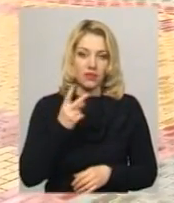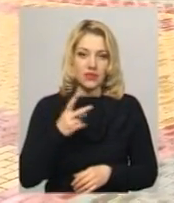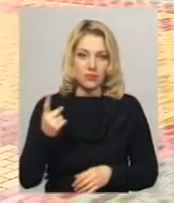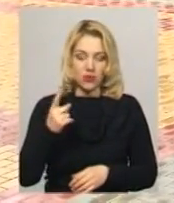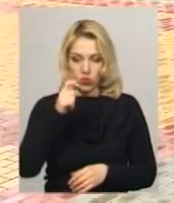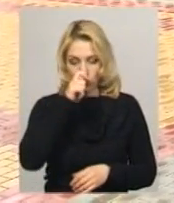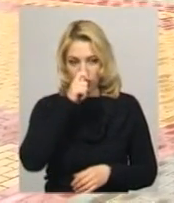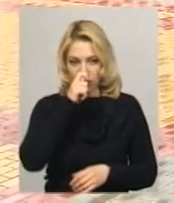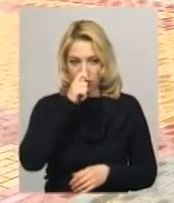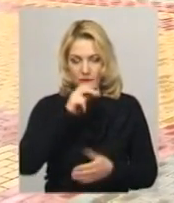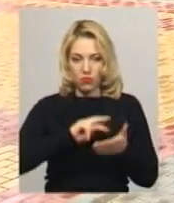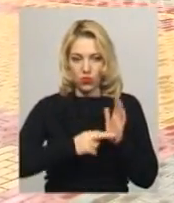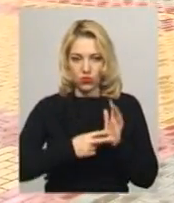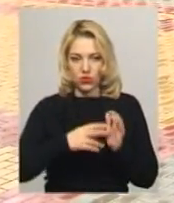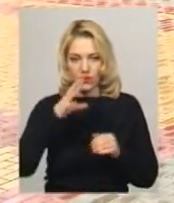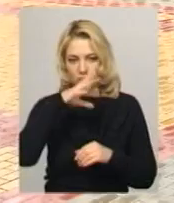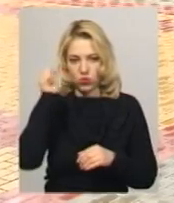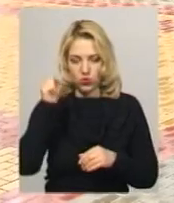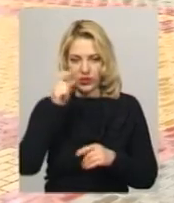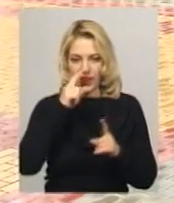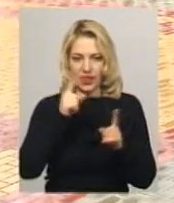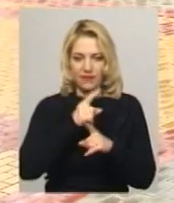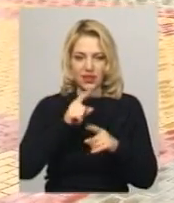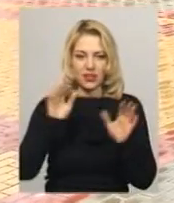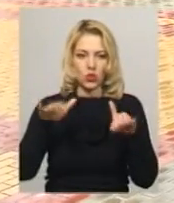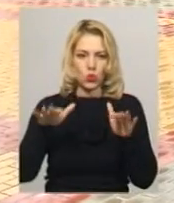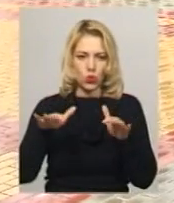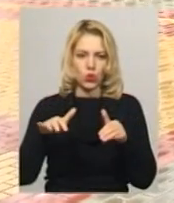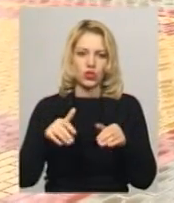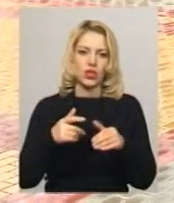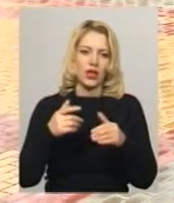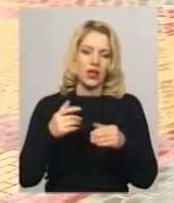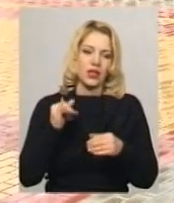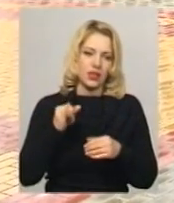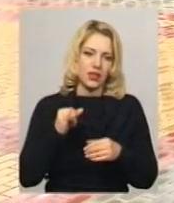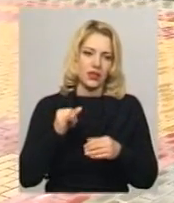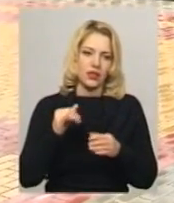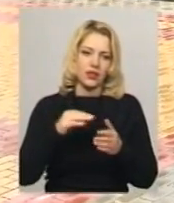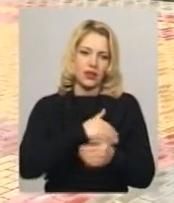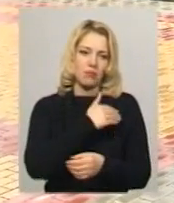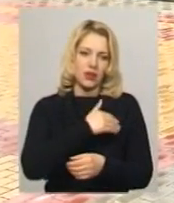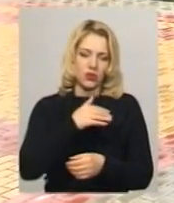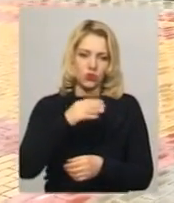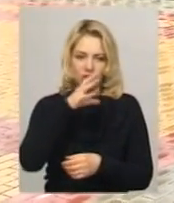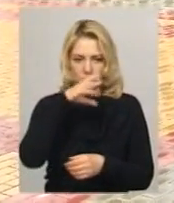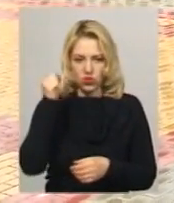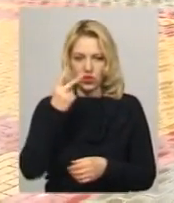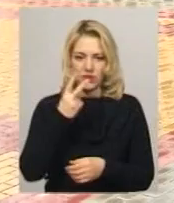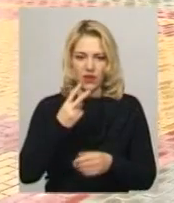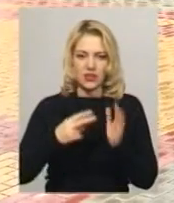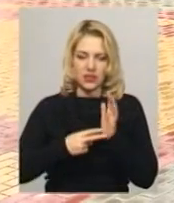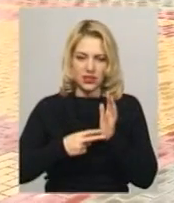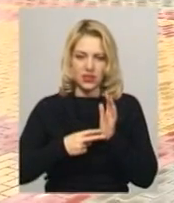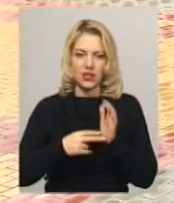квітня прогнозуємо вночі невеликий, дощ в день до помірного і температура вночі 2-7 в межах,